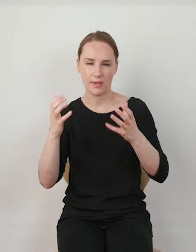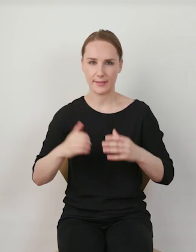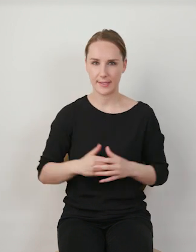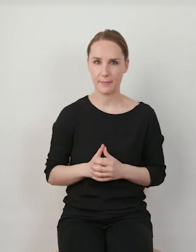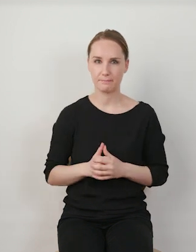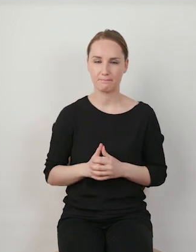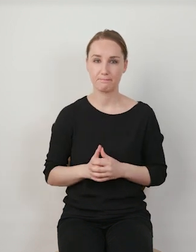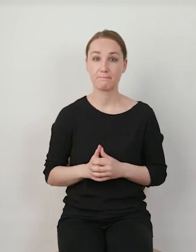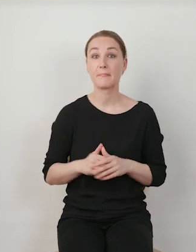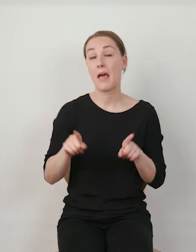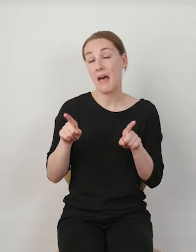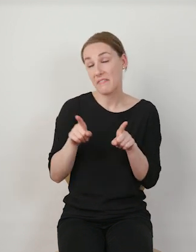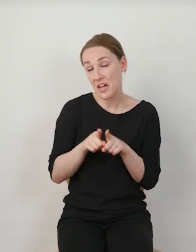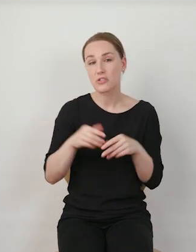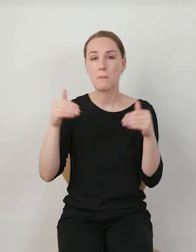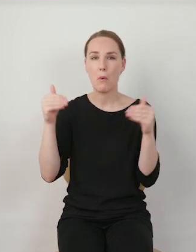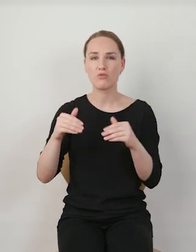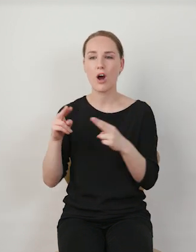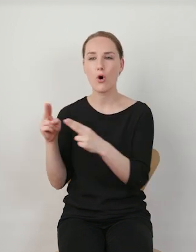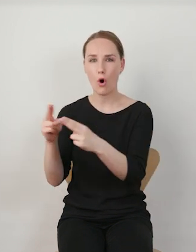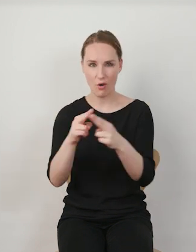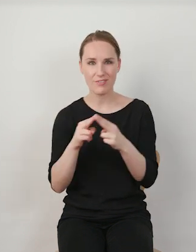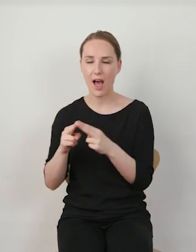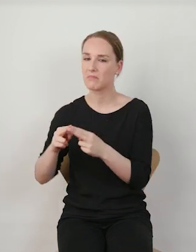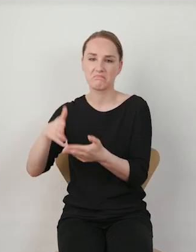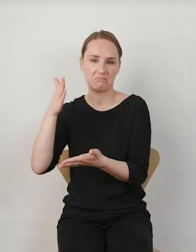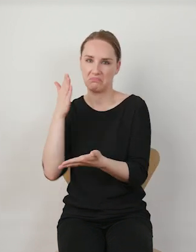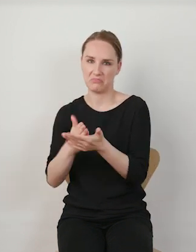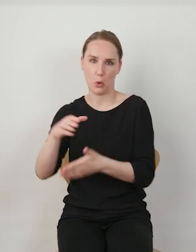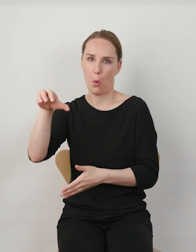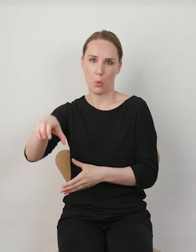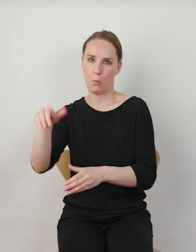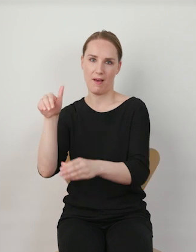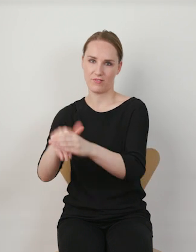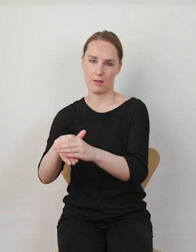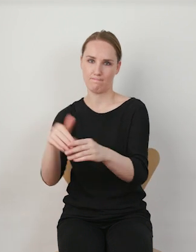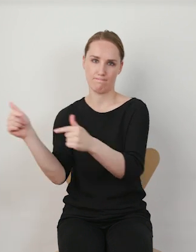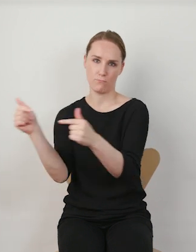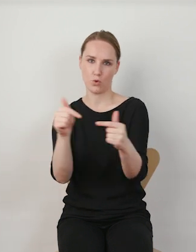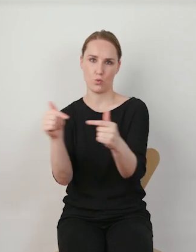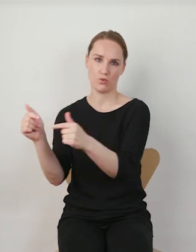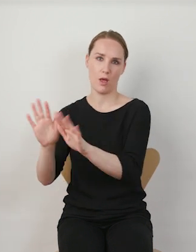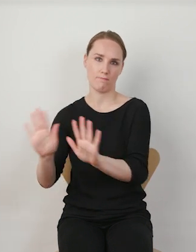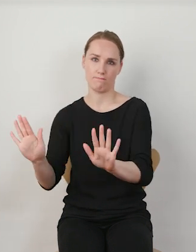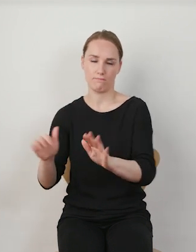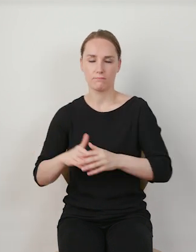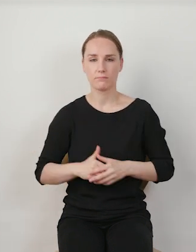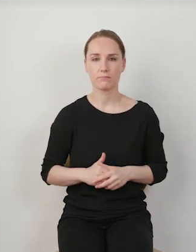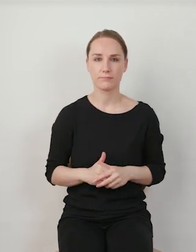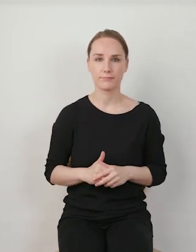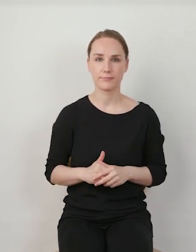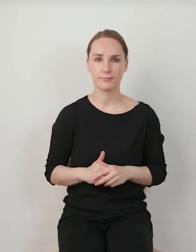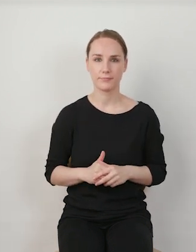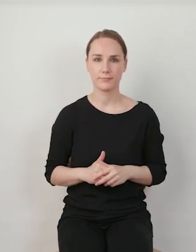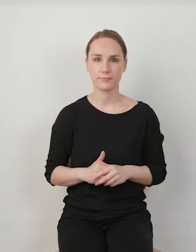też taka sytuacja, w której nasze kontakty będą się ograniczały tylko i wyłącznie do dyskusji toczonych w tej grupie.